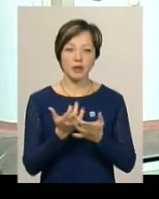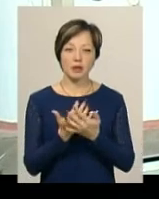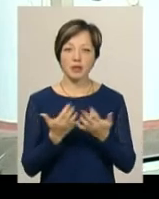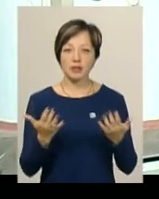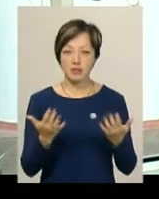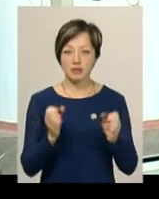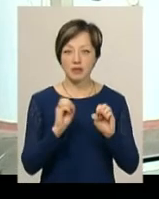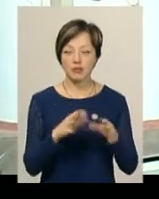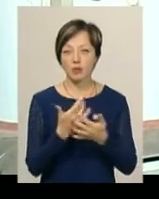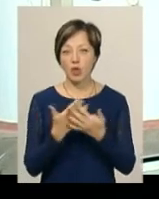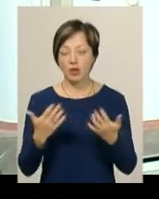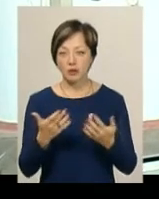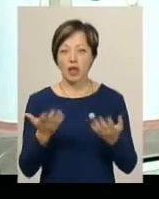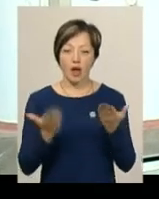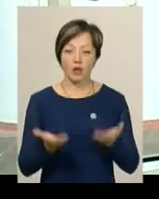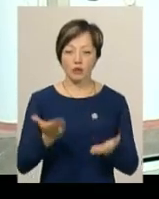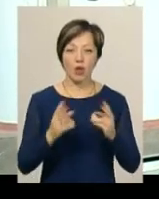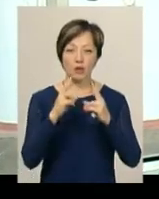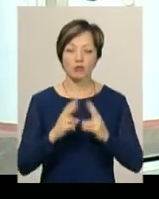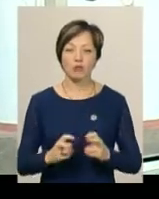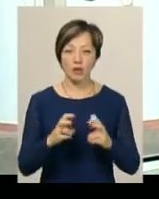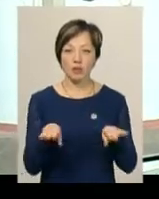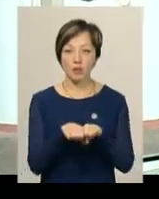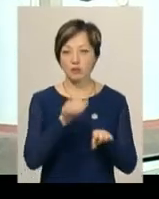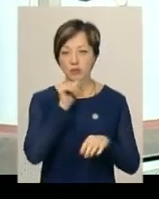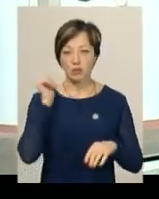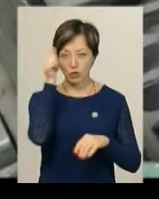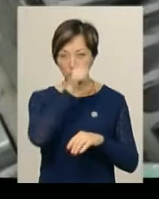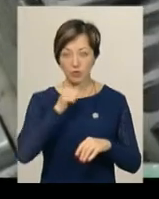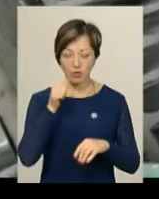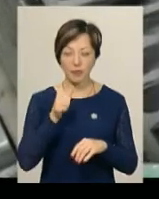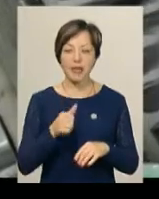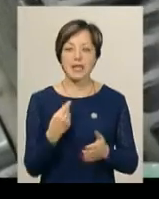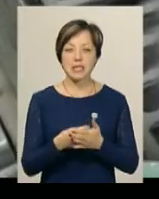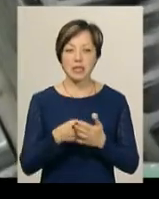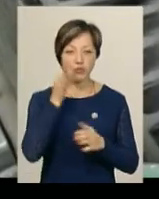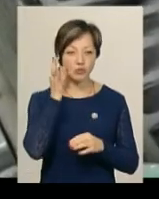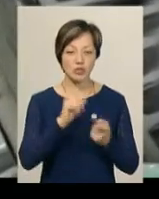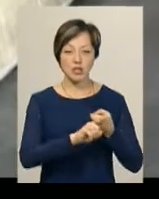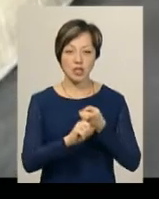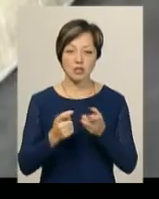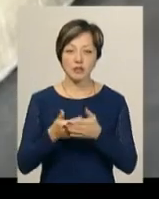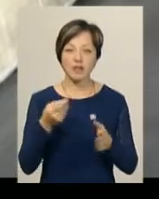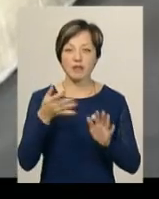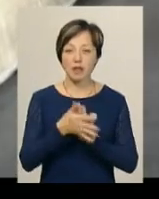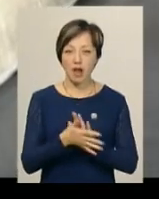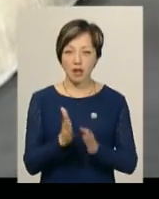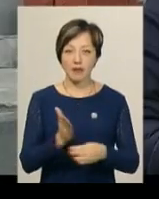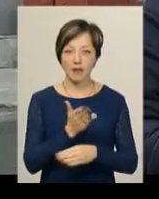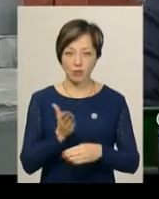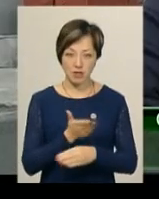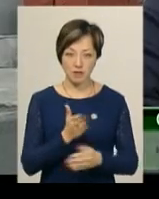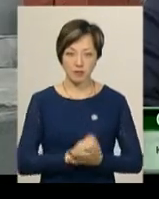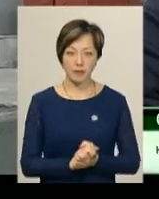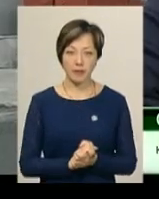порізно. Але взагалі, якщо аналізувати кориди з минулим роком, то цукристості важливо. Ціна цукру залежатиме від витрат на його виробництво.